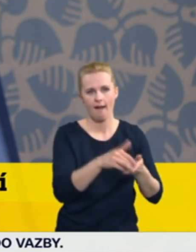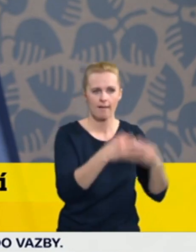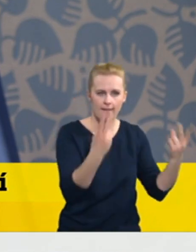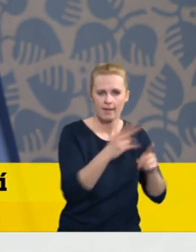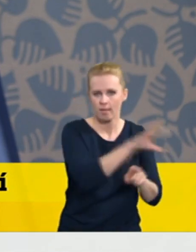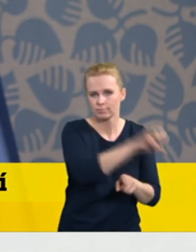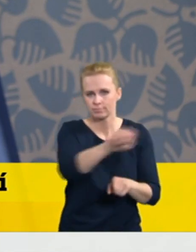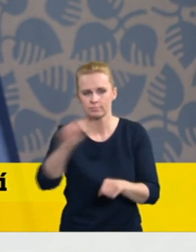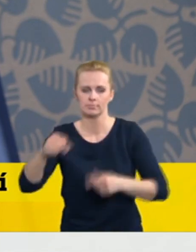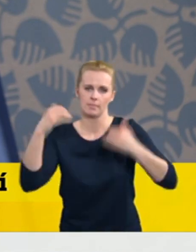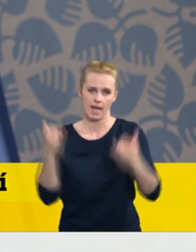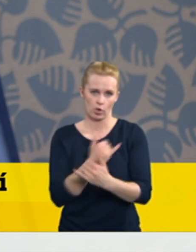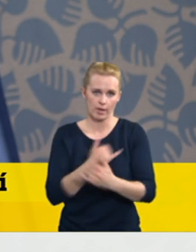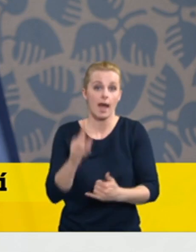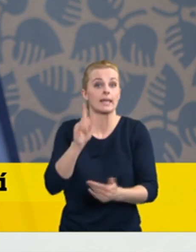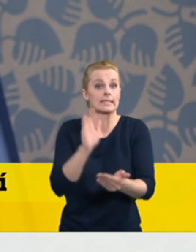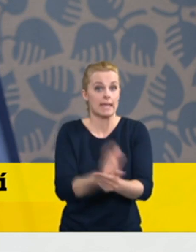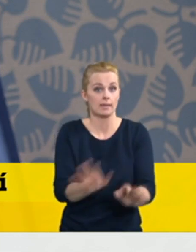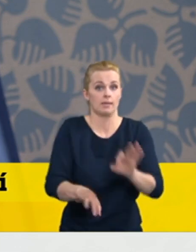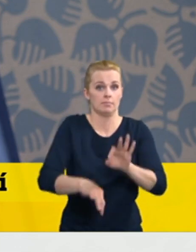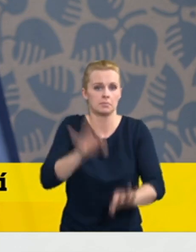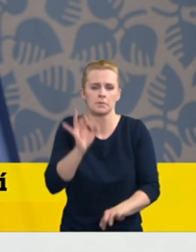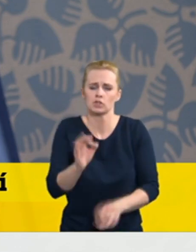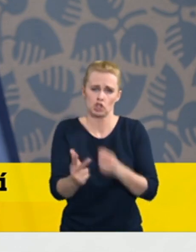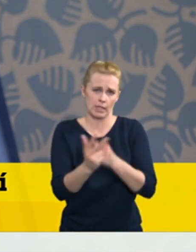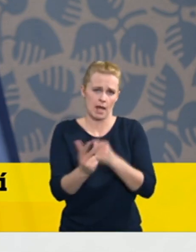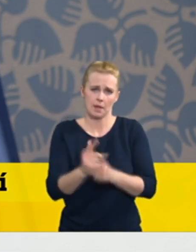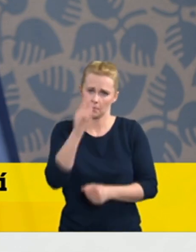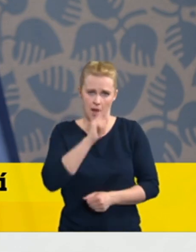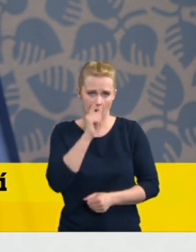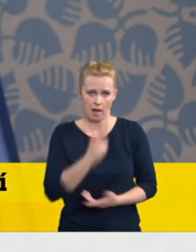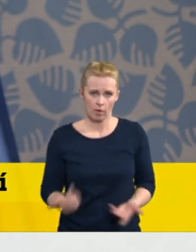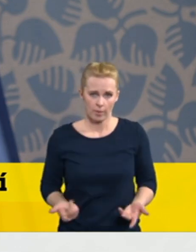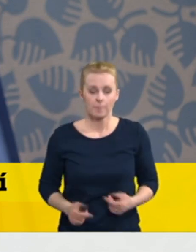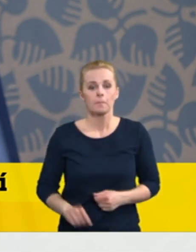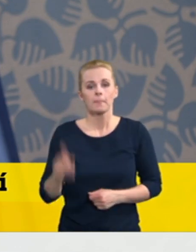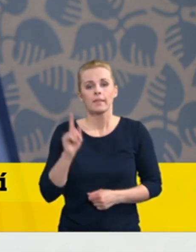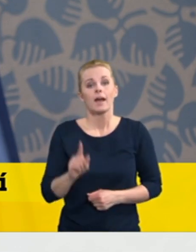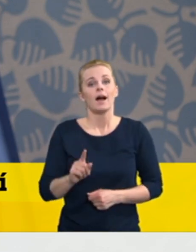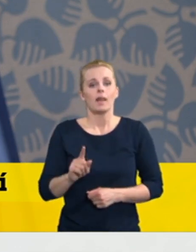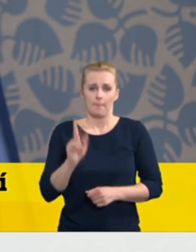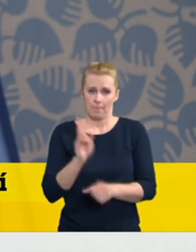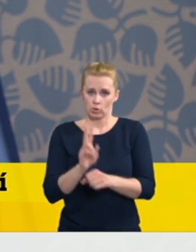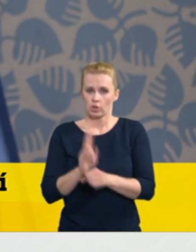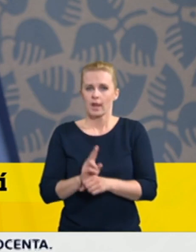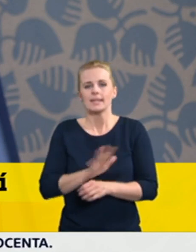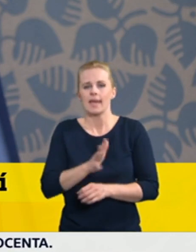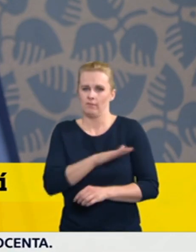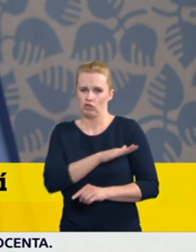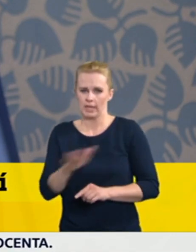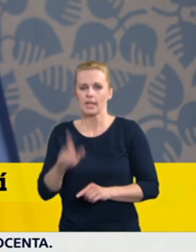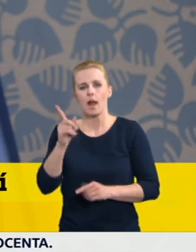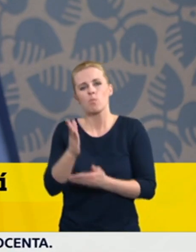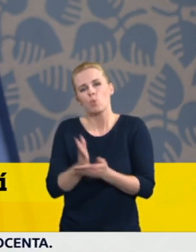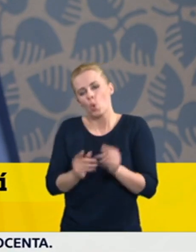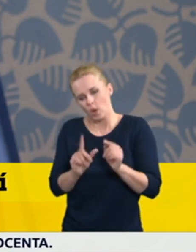jedná se zatím o jednotlivé případy, ale bylo potvrzeno ne ve všech, ale v několika krajích,